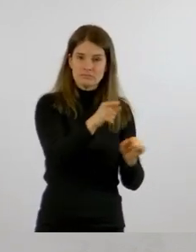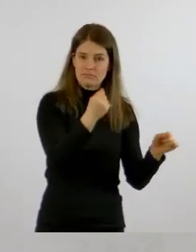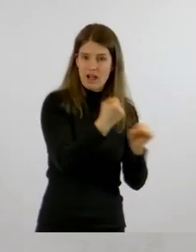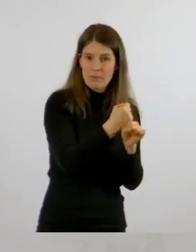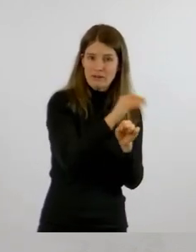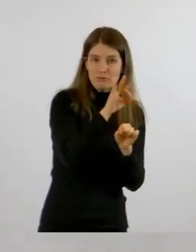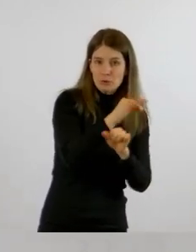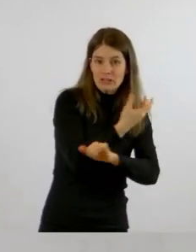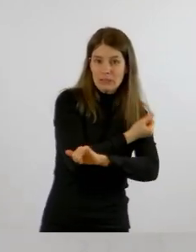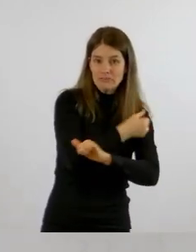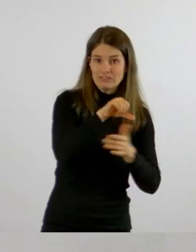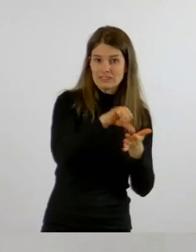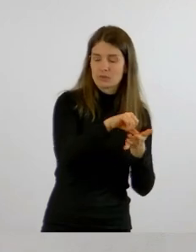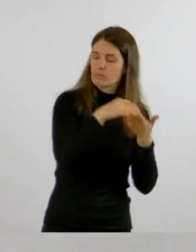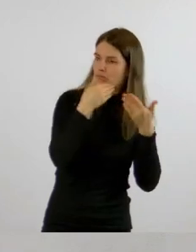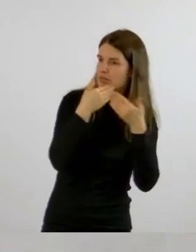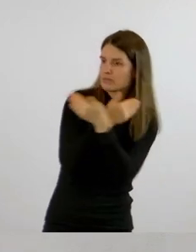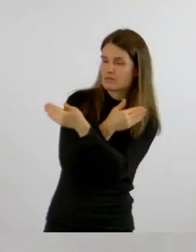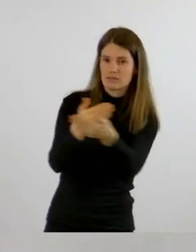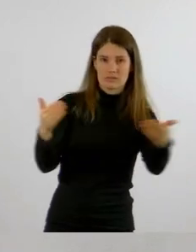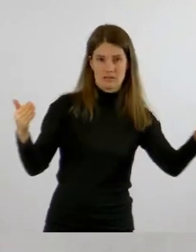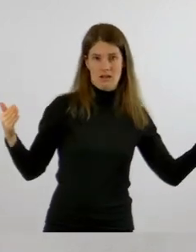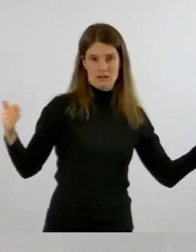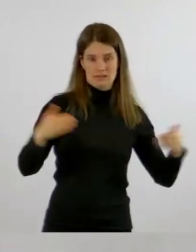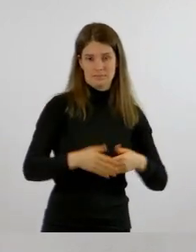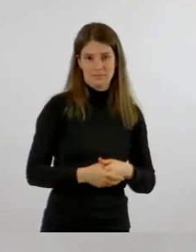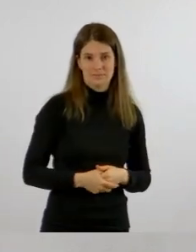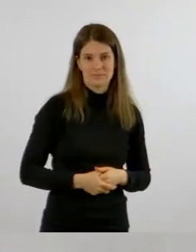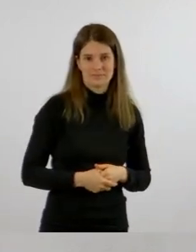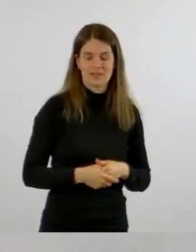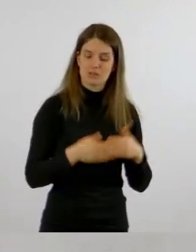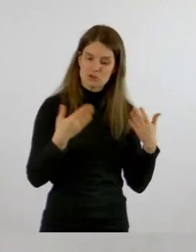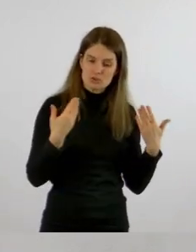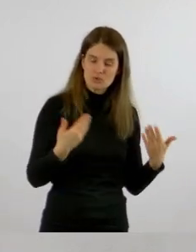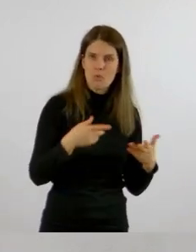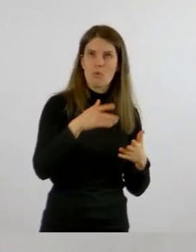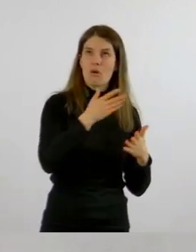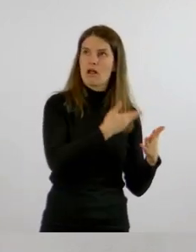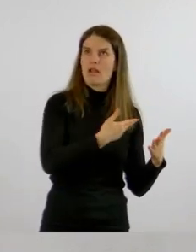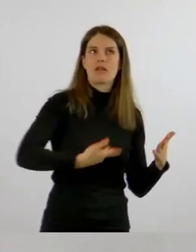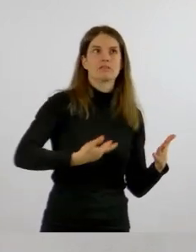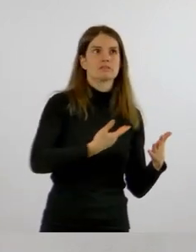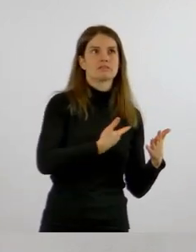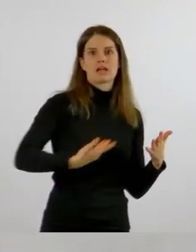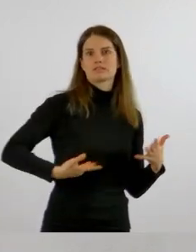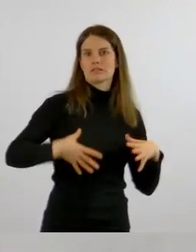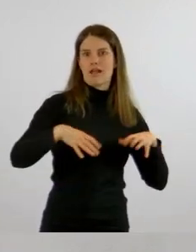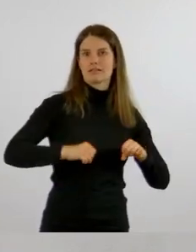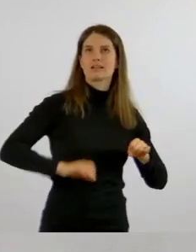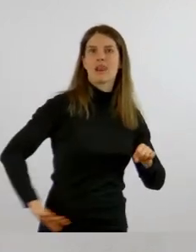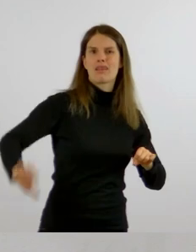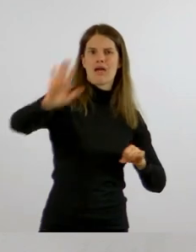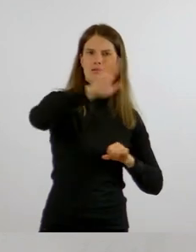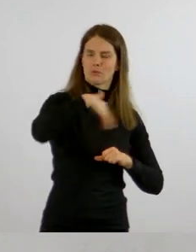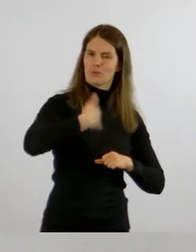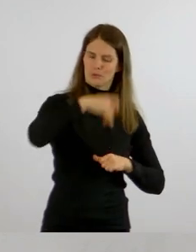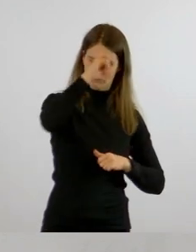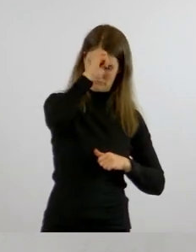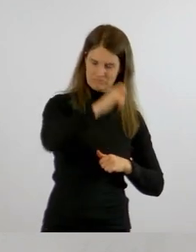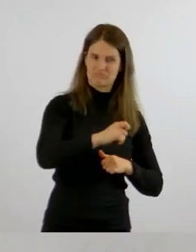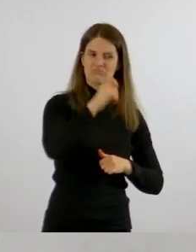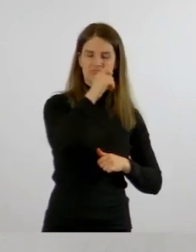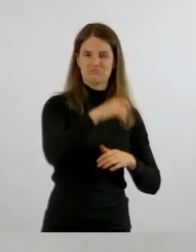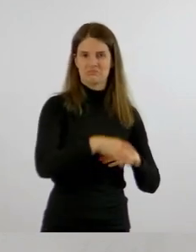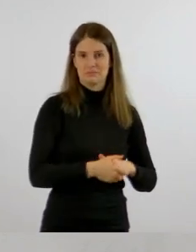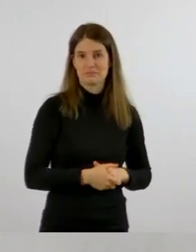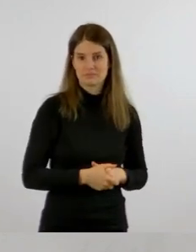das ist ein ganz hervorragendes Ergebnis, das ich landesweit sehen lassen kann. Nicht ganz so gut